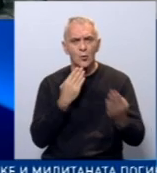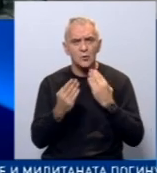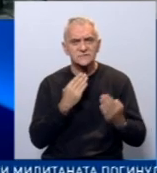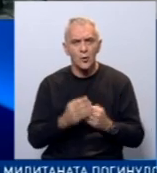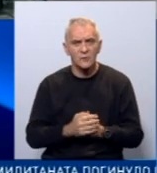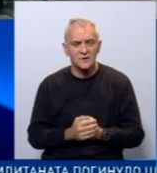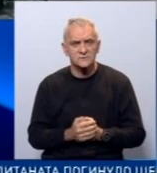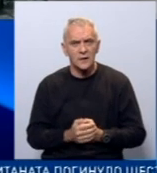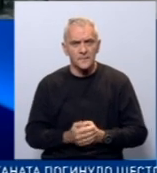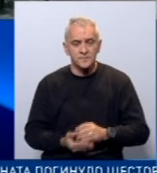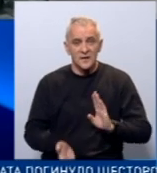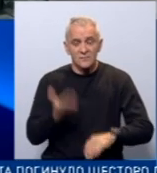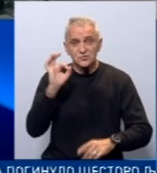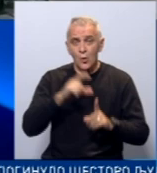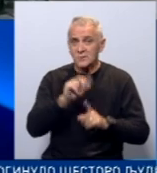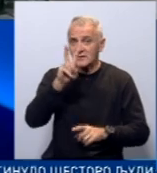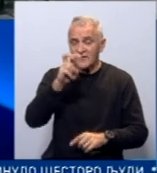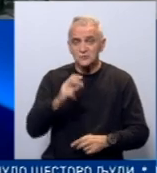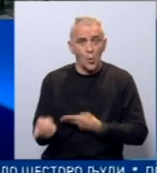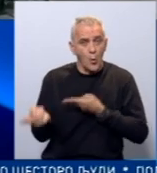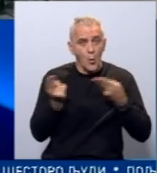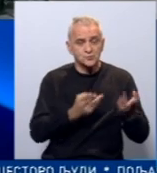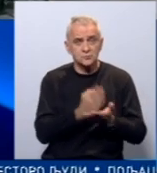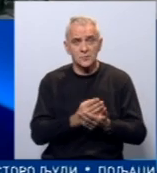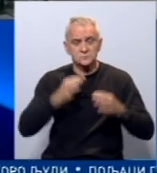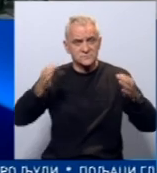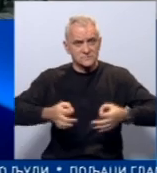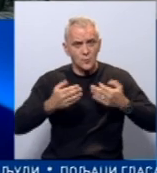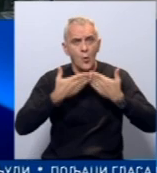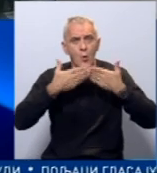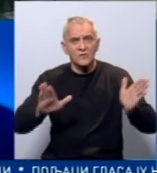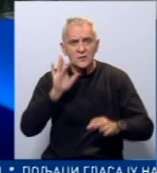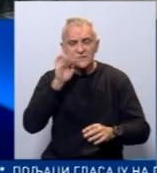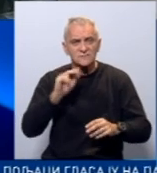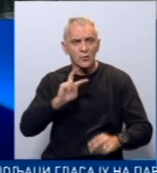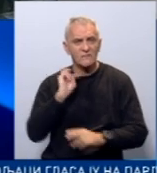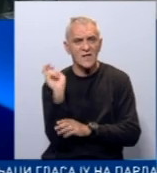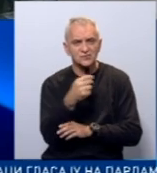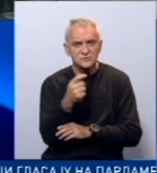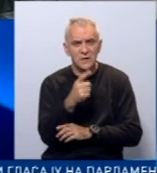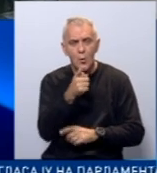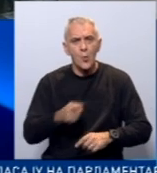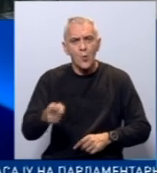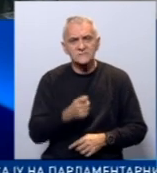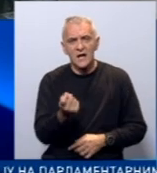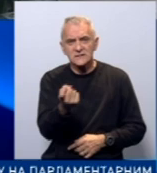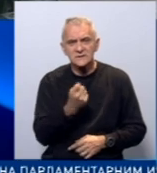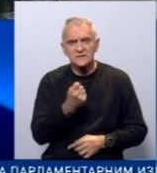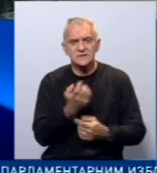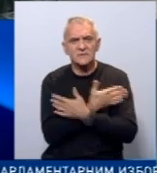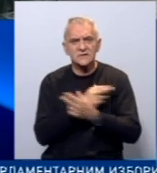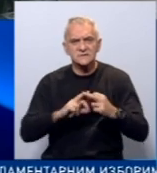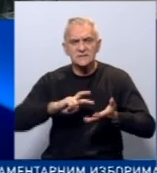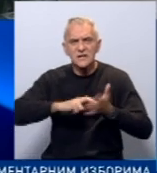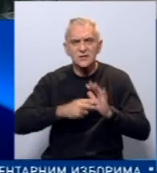sigurnosna konferencija. Više od 200 gostiju okupilo se na ceremoniji otvaranja u Sarajevskoj vječnici u organizaciji